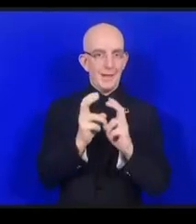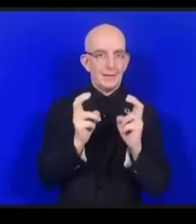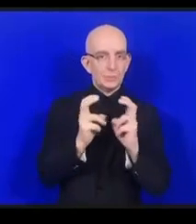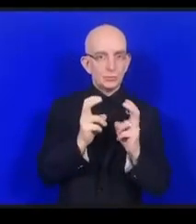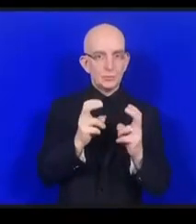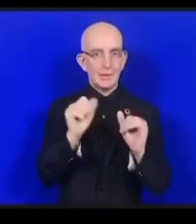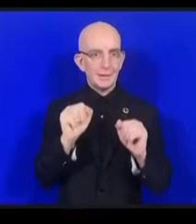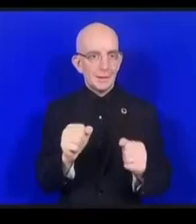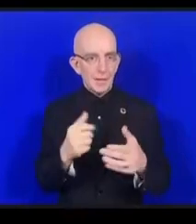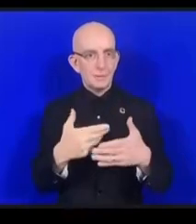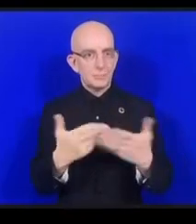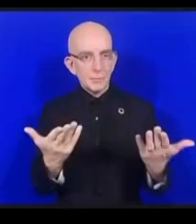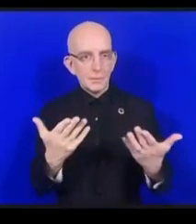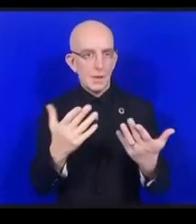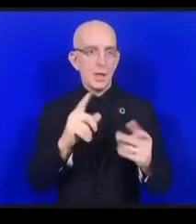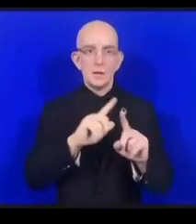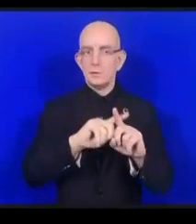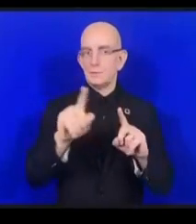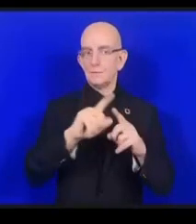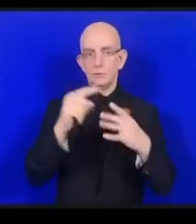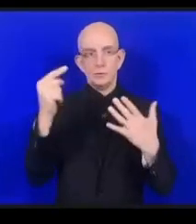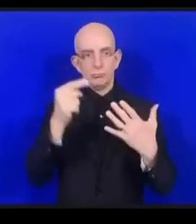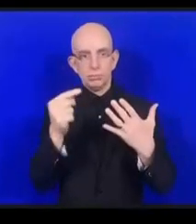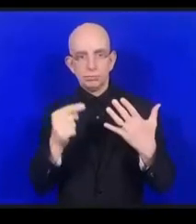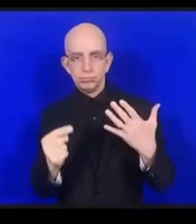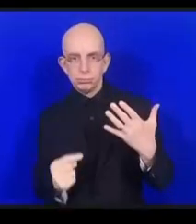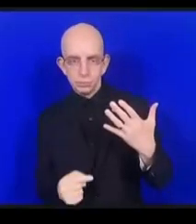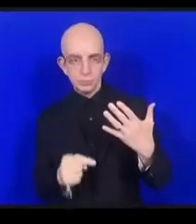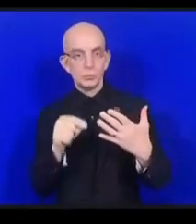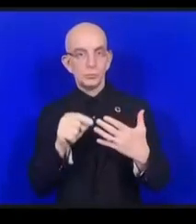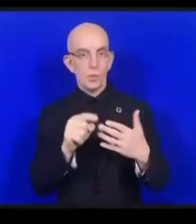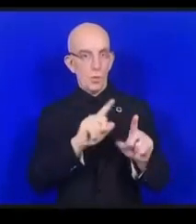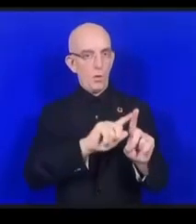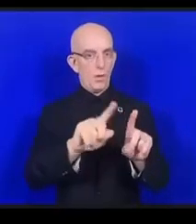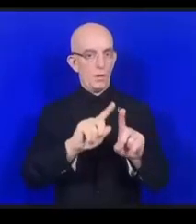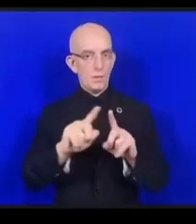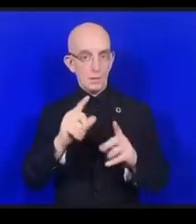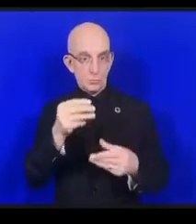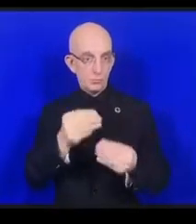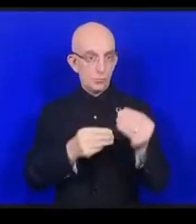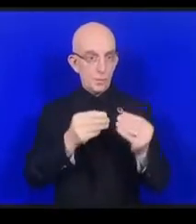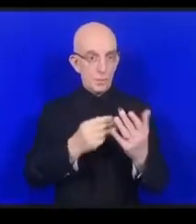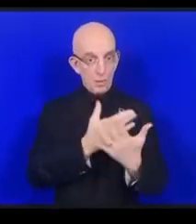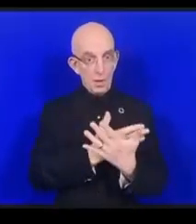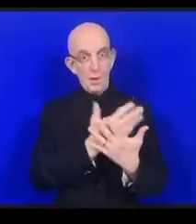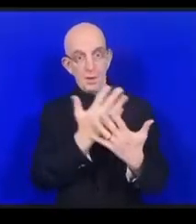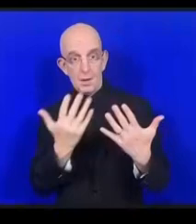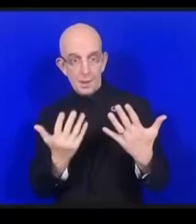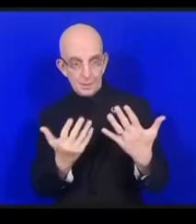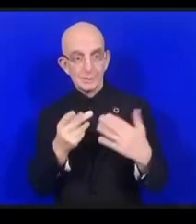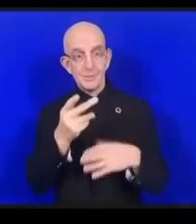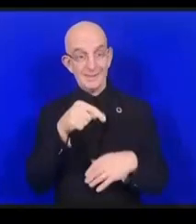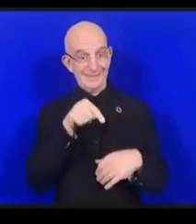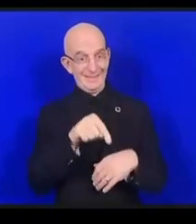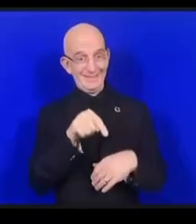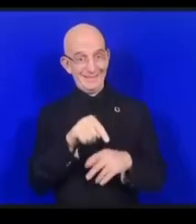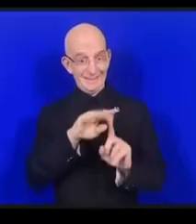lequel on se penche dans le cadre des objectifs de développement durable est un problème qui peut être soit